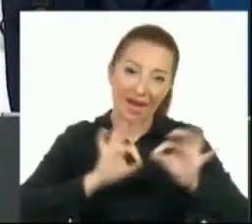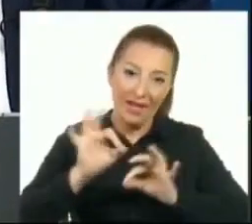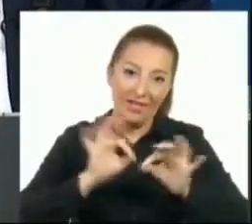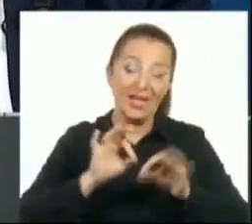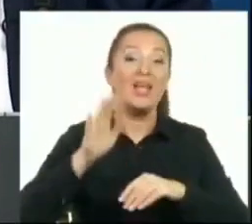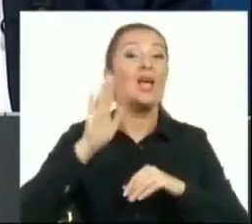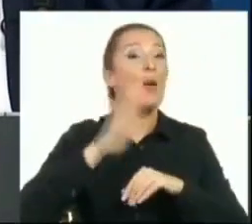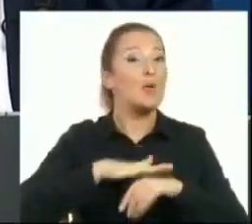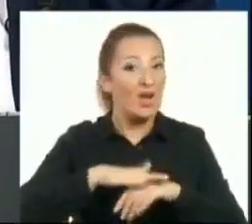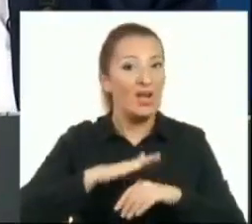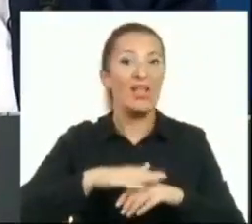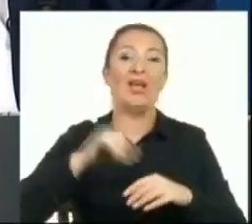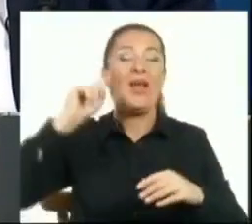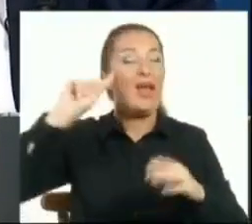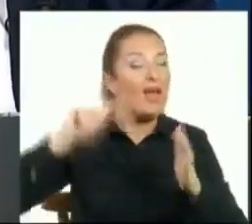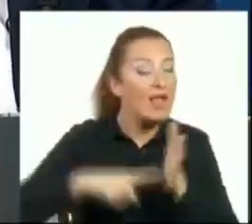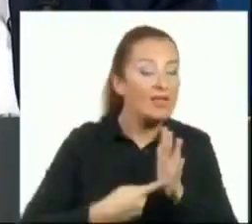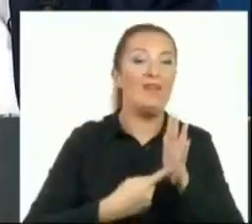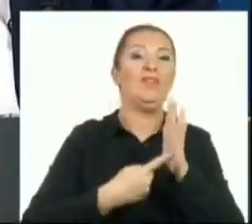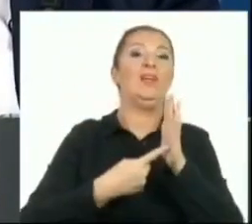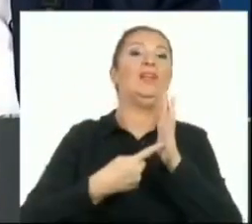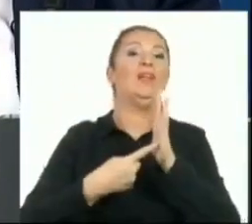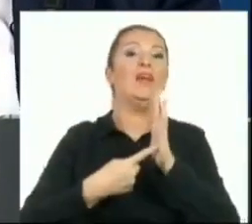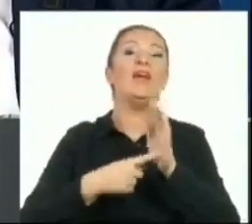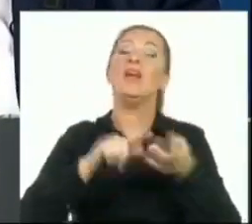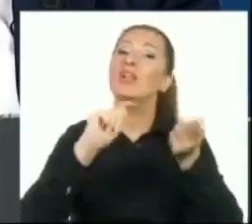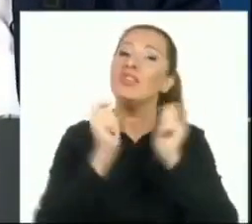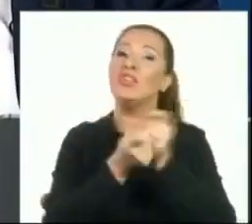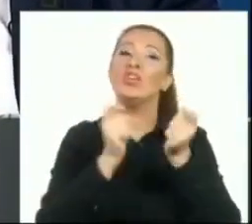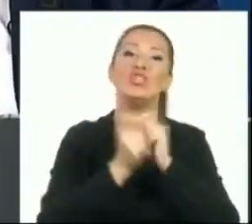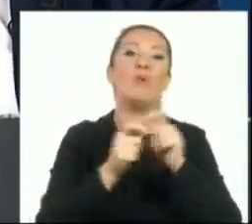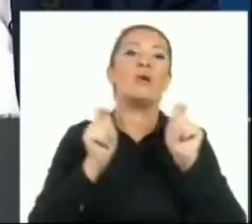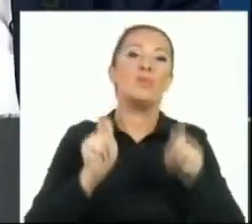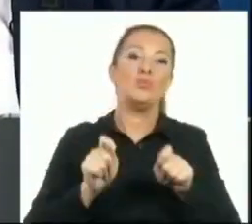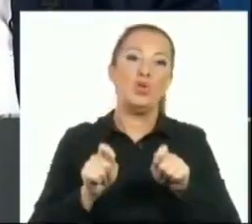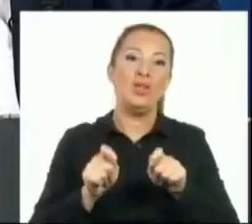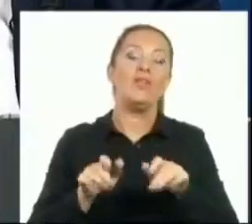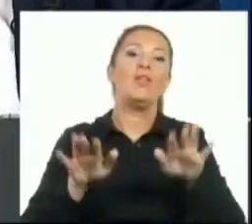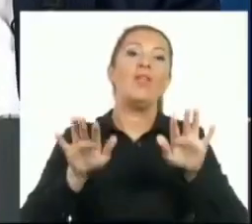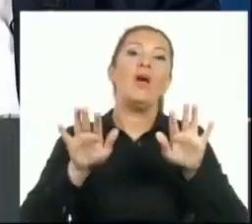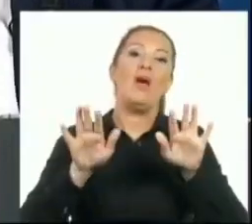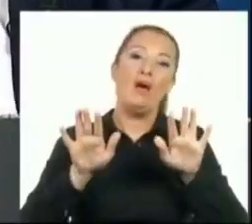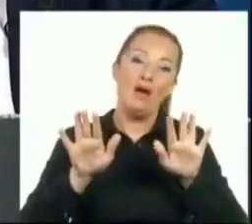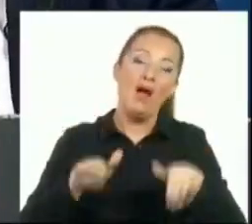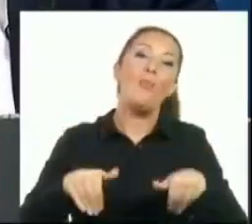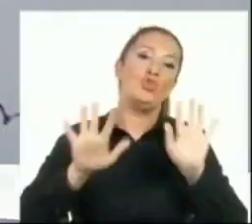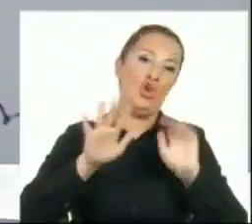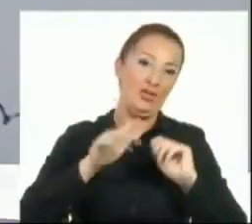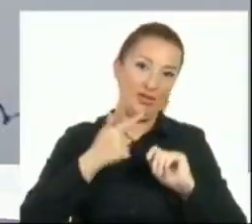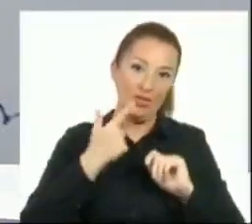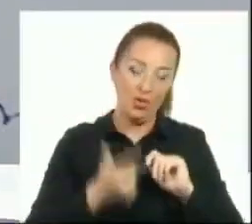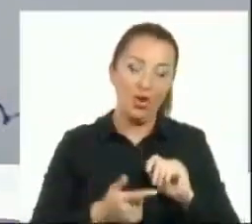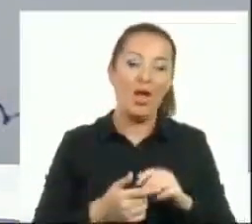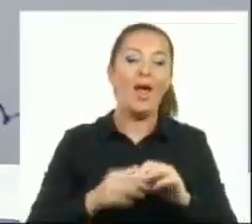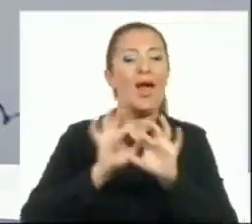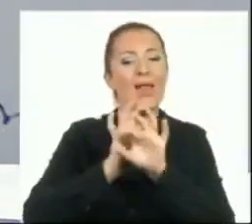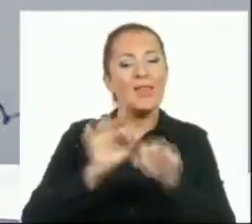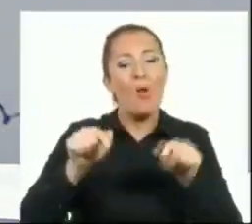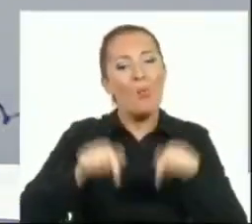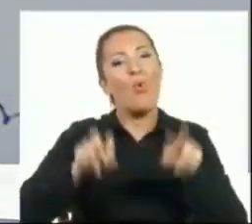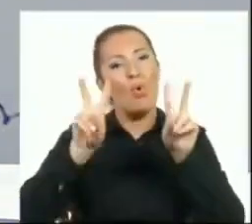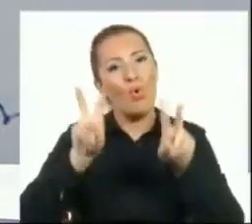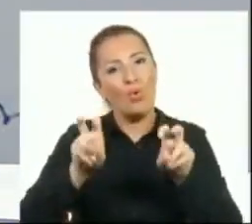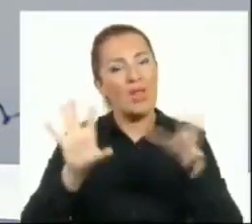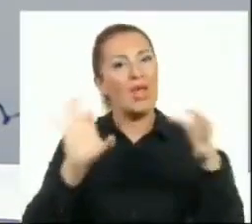yapacaklarını, hedeflerini değiştirmek zorunda kalmayacaktık. Şöyle tam bu konuyla ilgili olduğu için